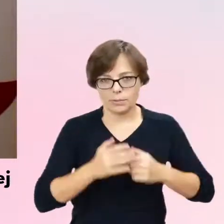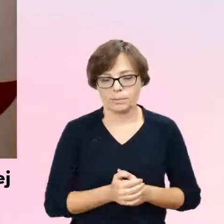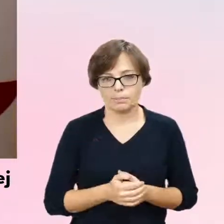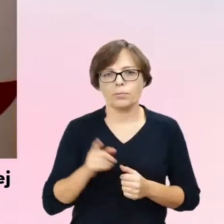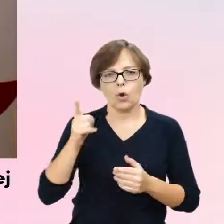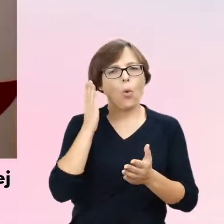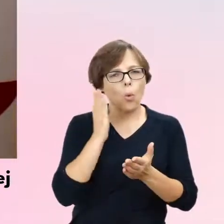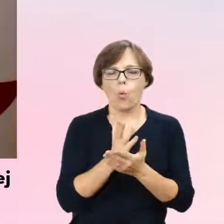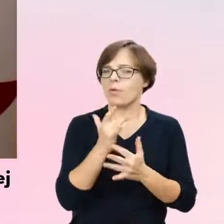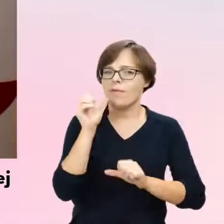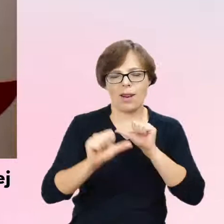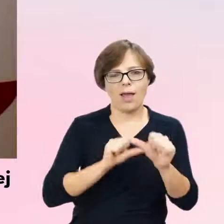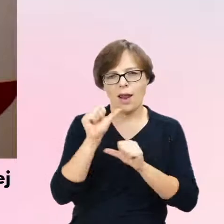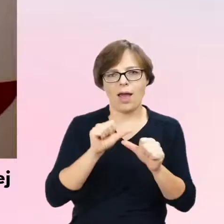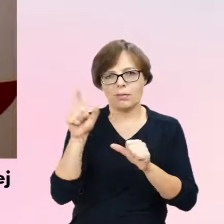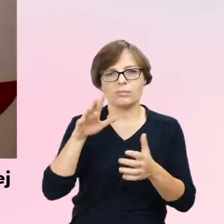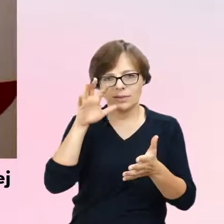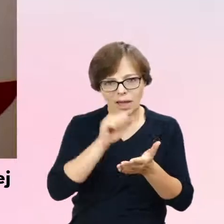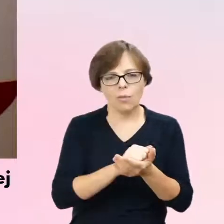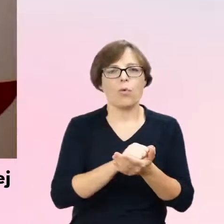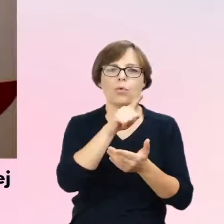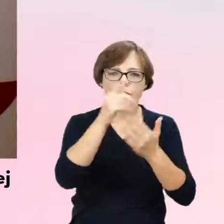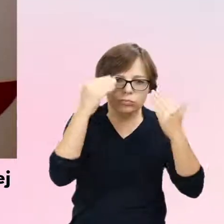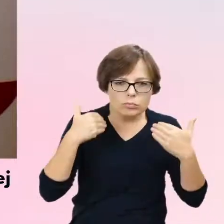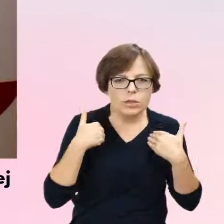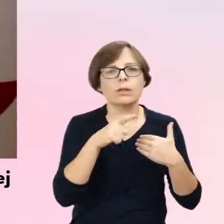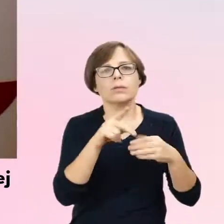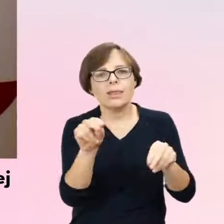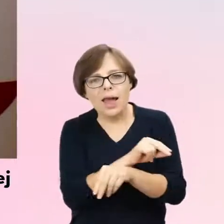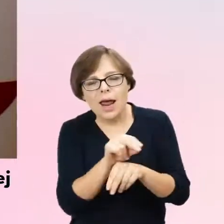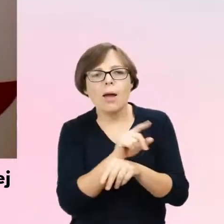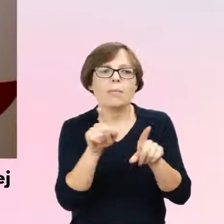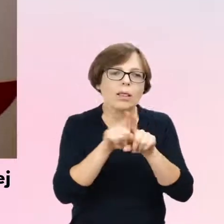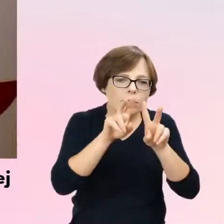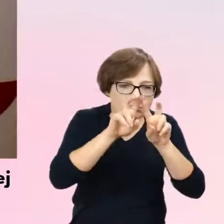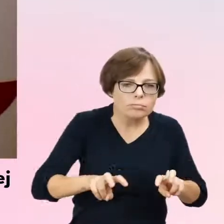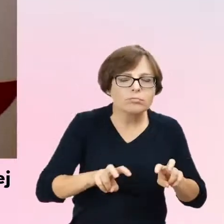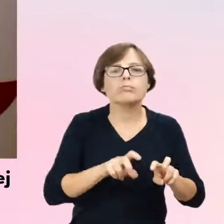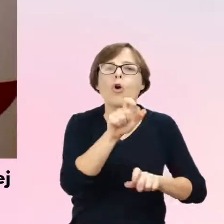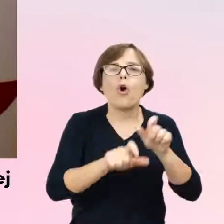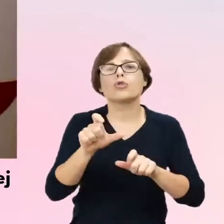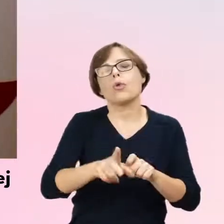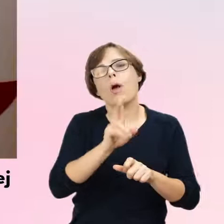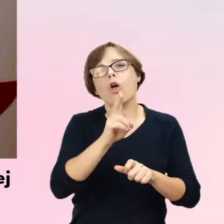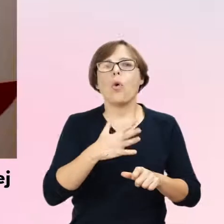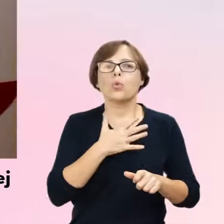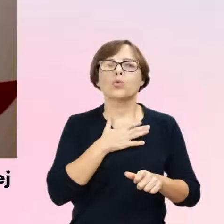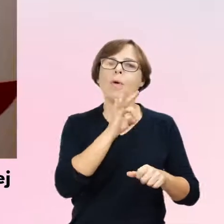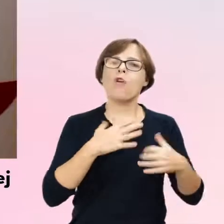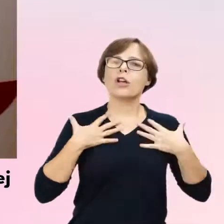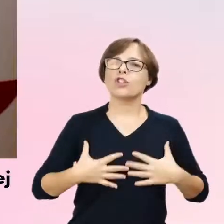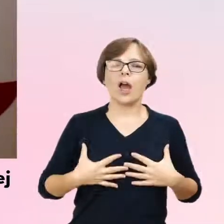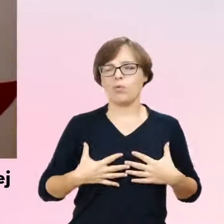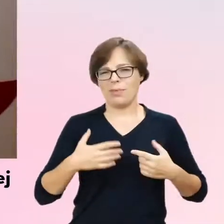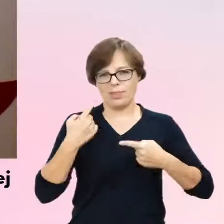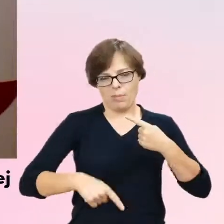pani doktor zajmuje się klinicznie diagnozą oraz terapią osób z objawami dysforii płci. Bardzo się cieszę, że